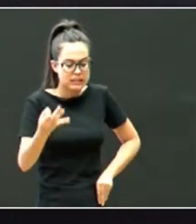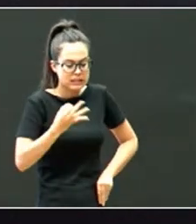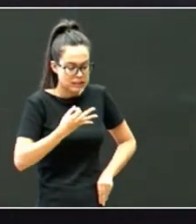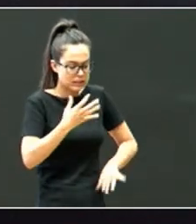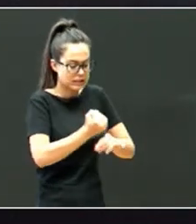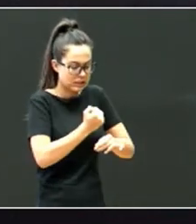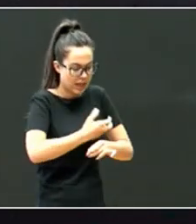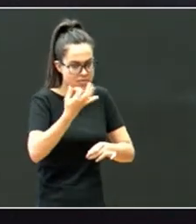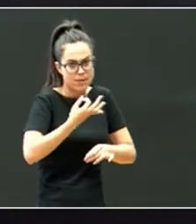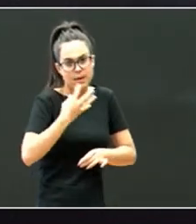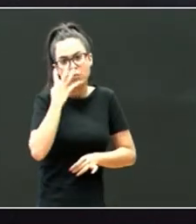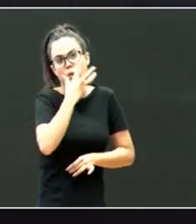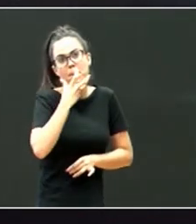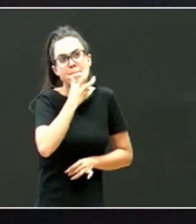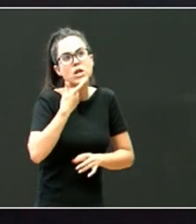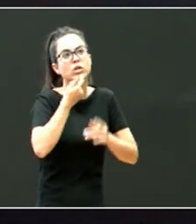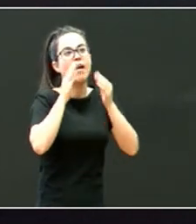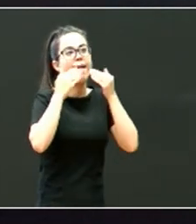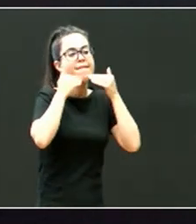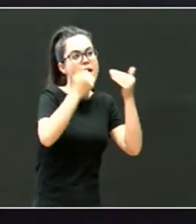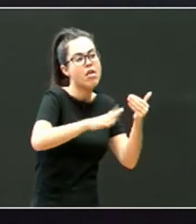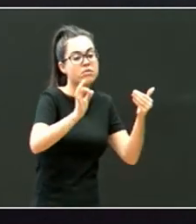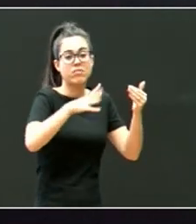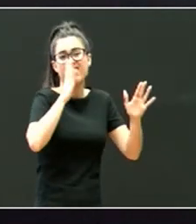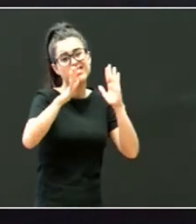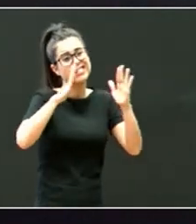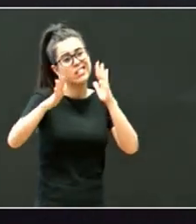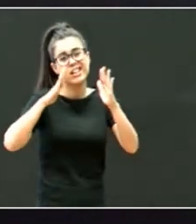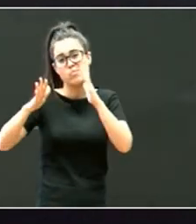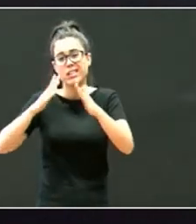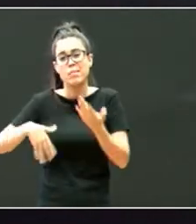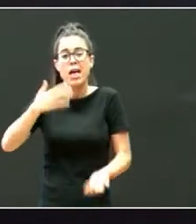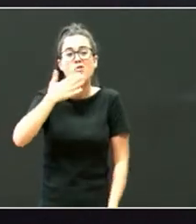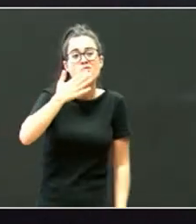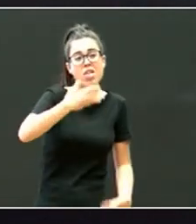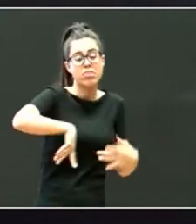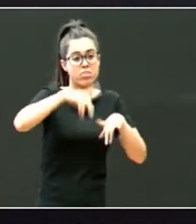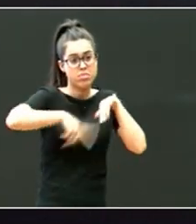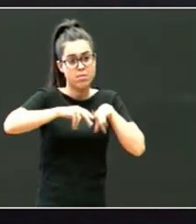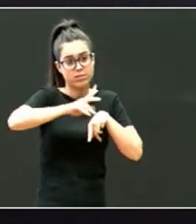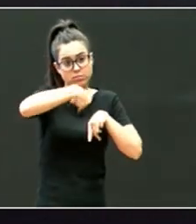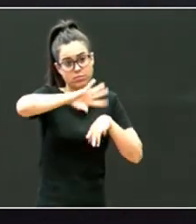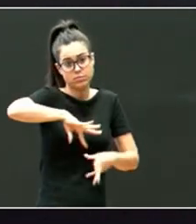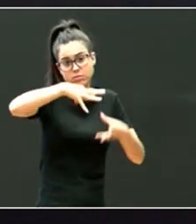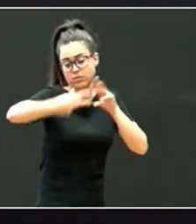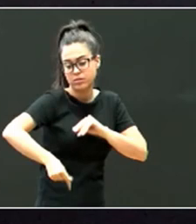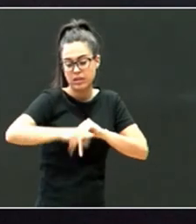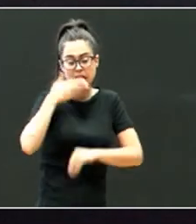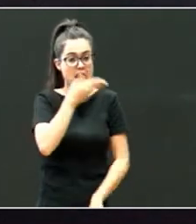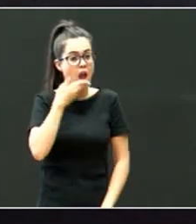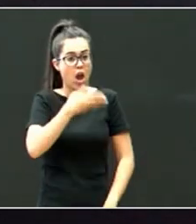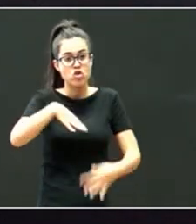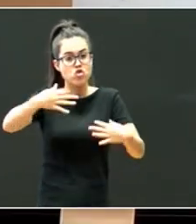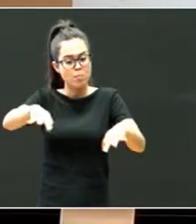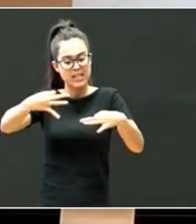ipuñen bidez, eta paren arabera, forma dezberdinetan, eta onartu, eta eskolan, normaltasunez